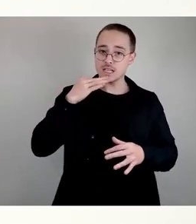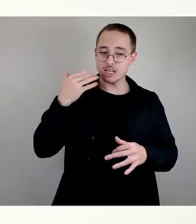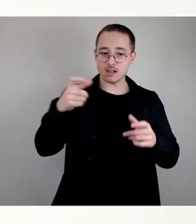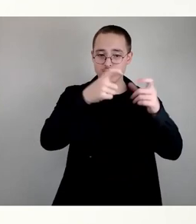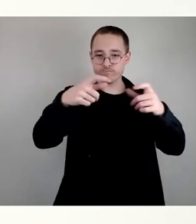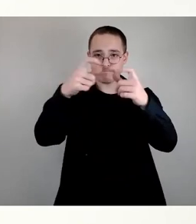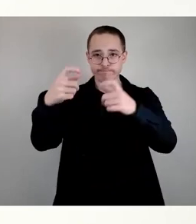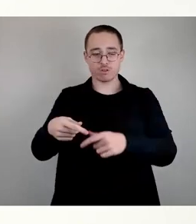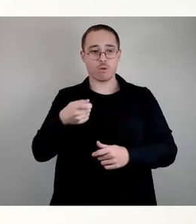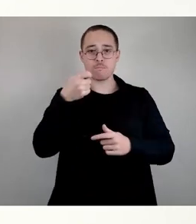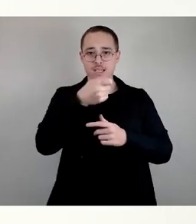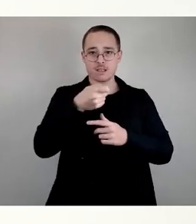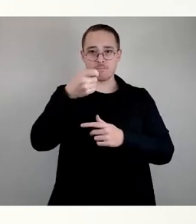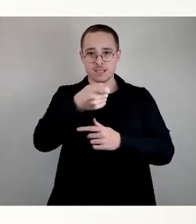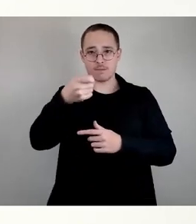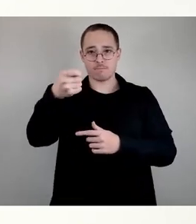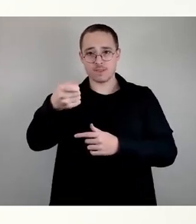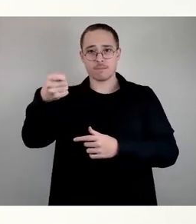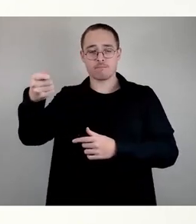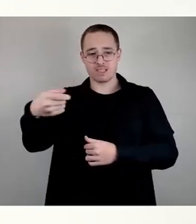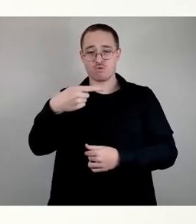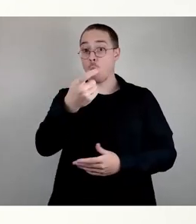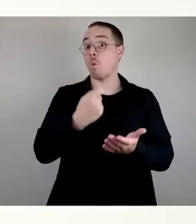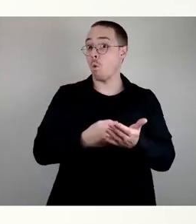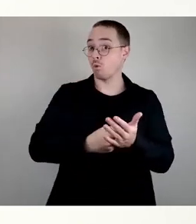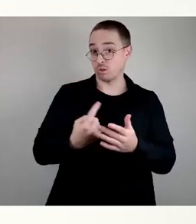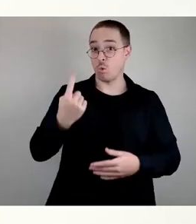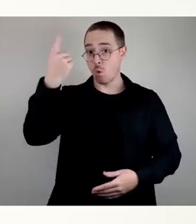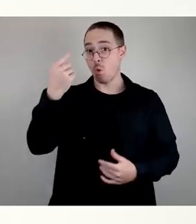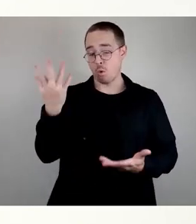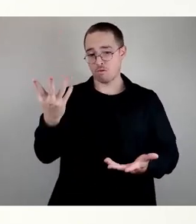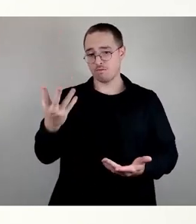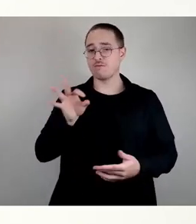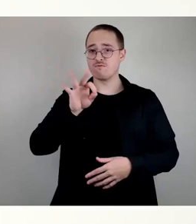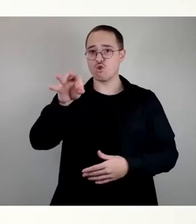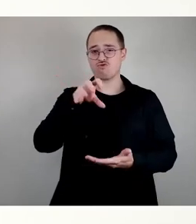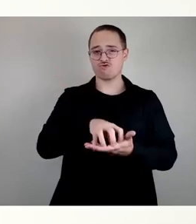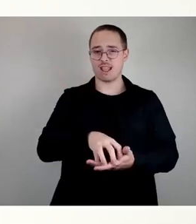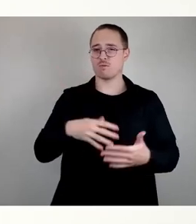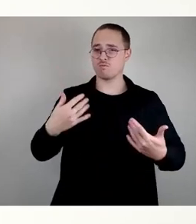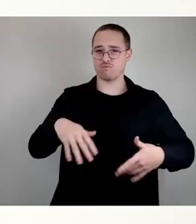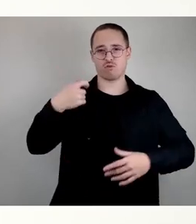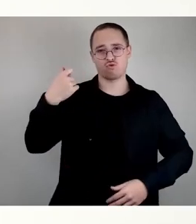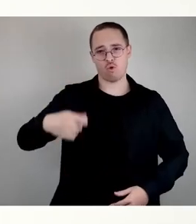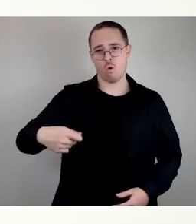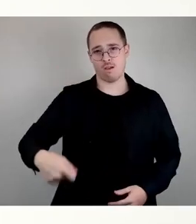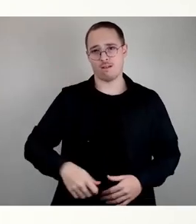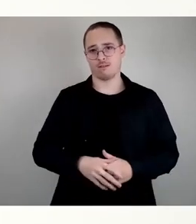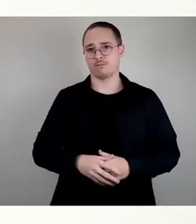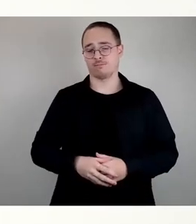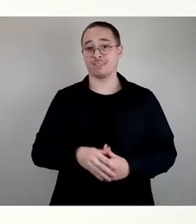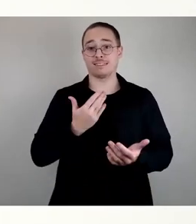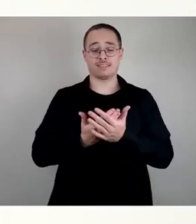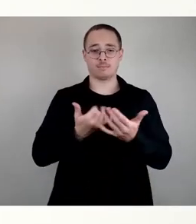haben und dass das insgesamt für die Stadt eine große finanzielle Herausforderung ist. Deshalb ist unsere Strategie, dass wir